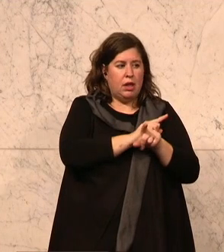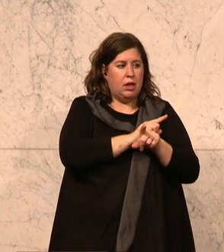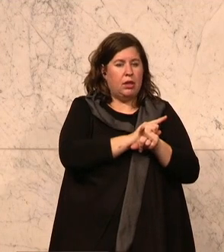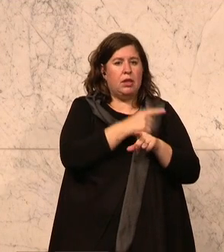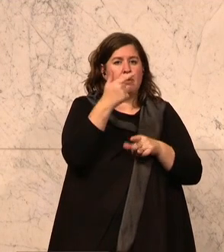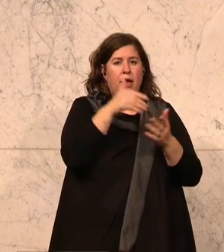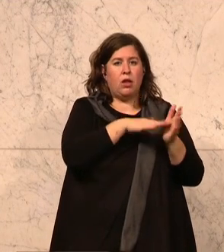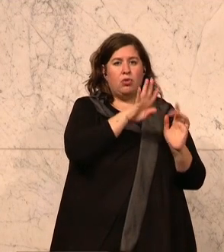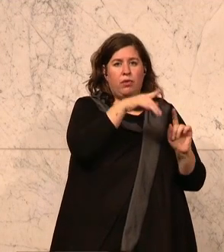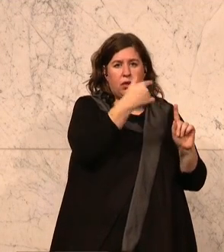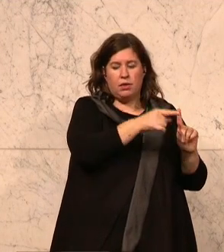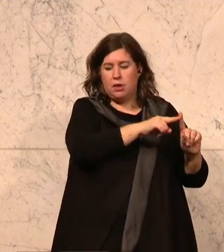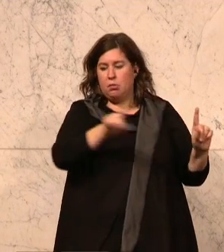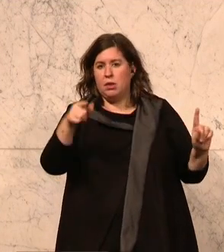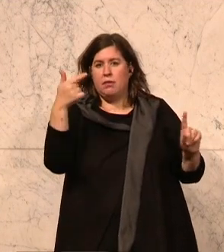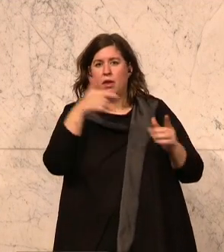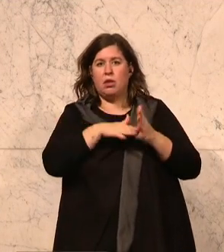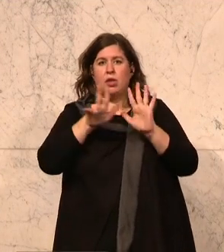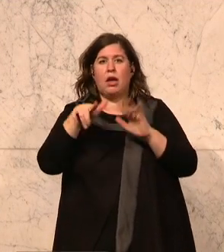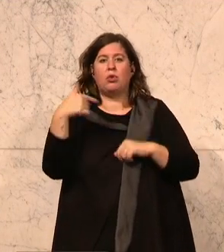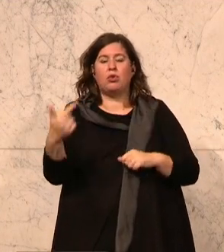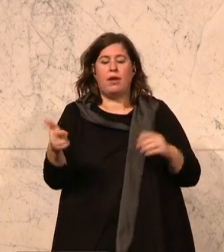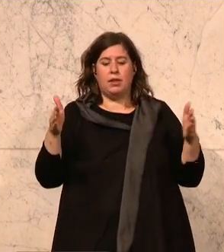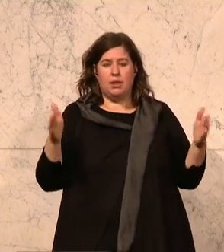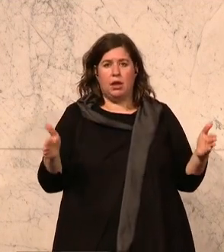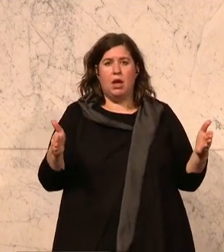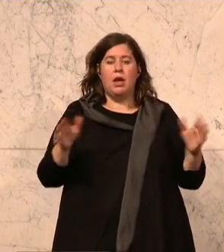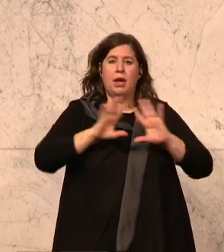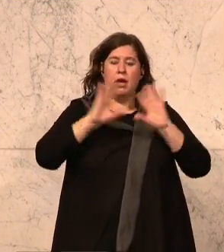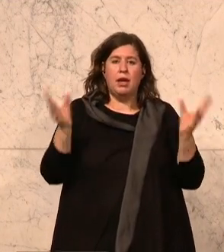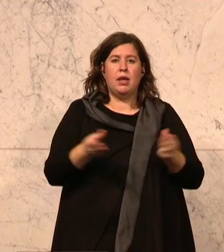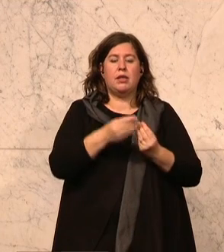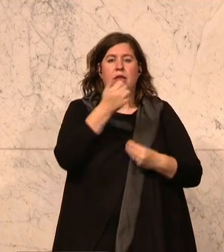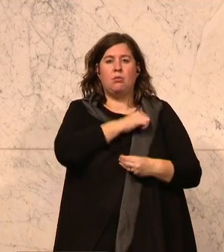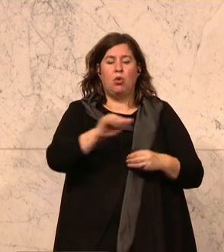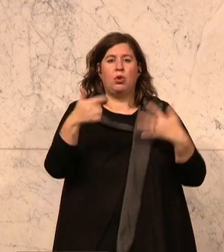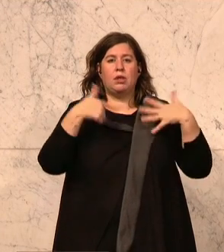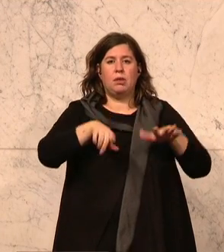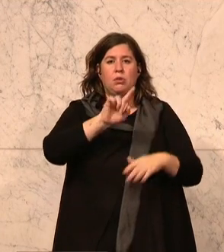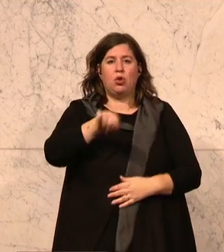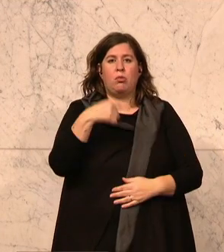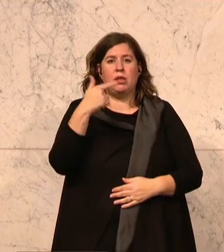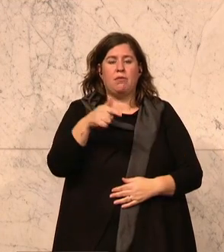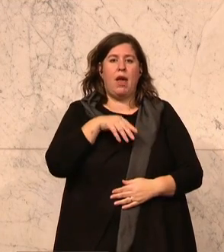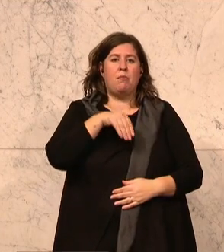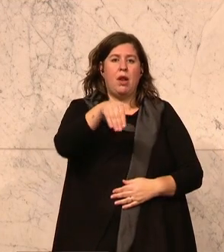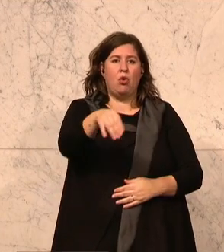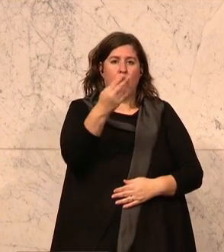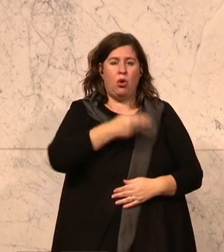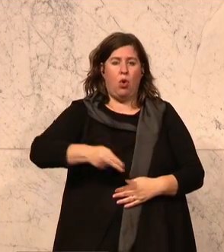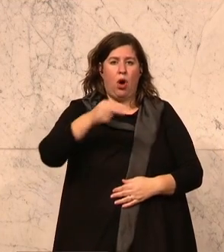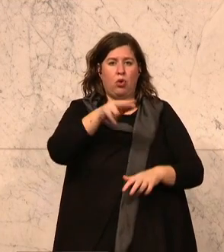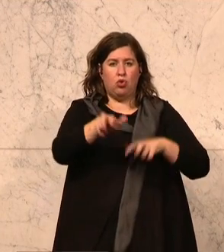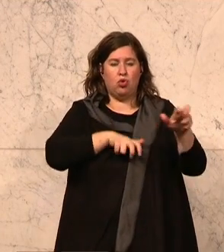2024 bis 2028 insgesamt 117,2 Millionen Euro Steuermittel zur Verfügung